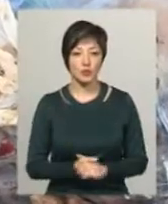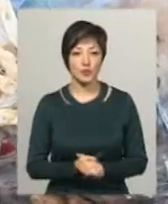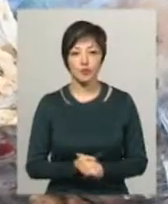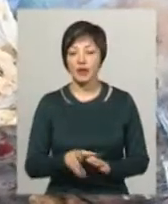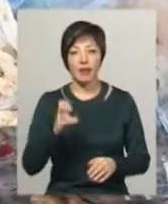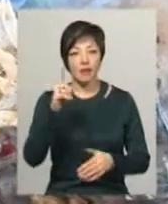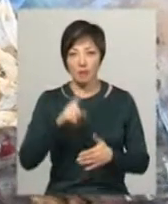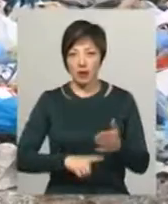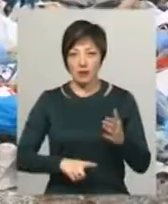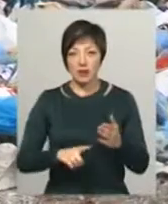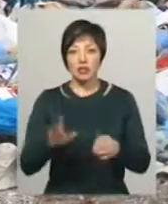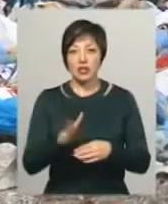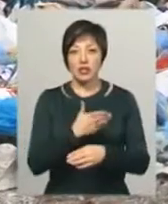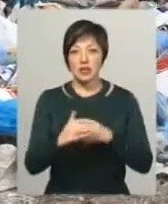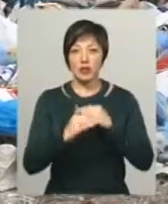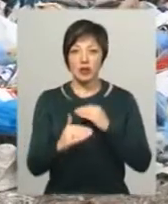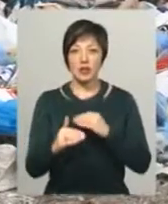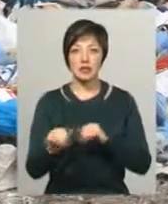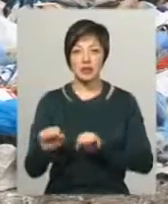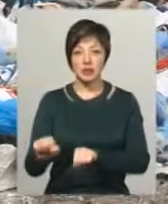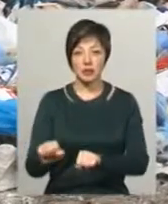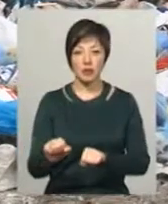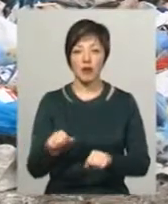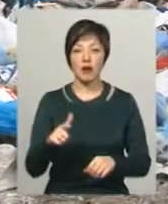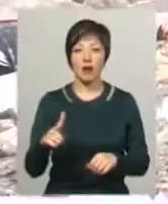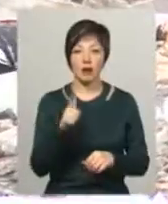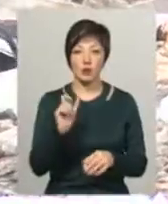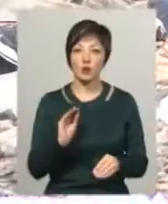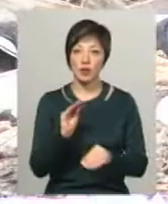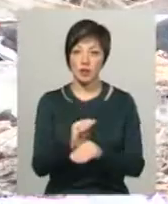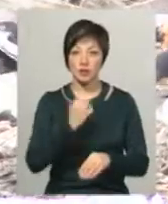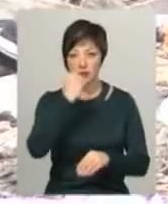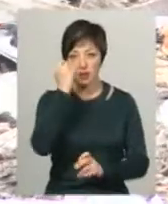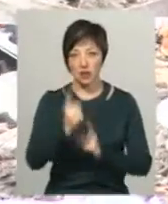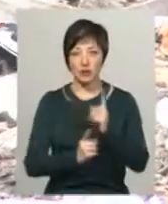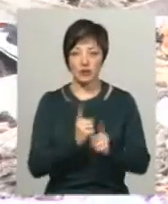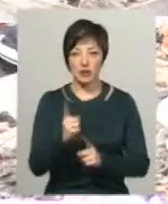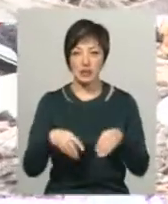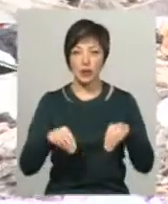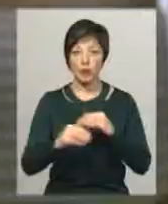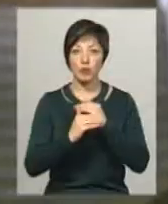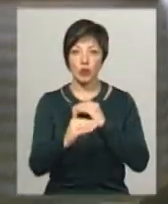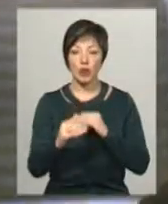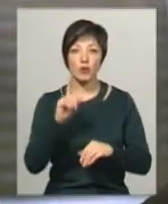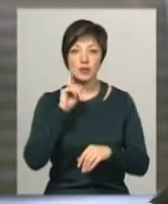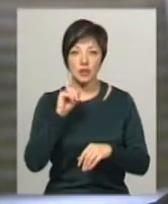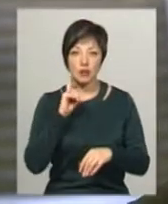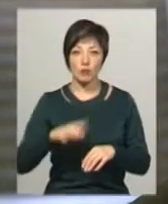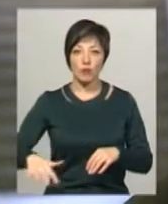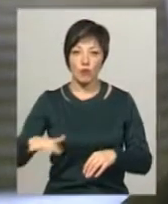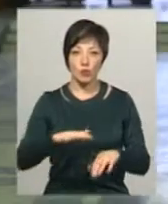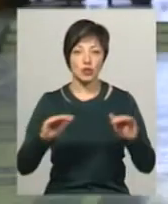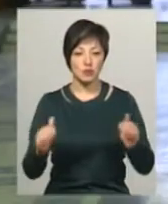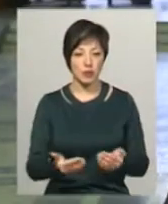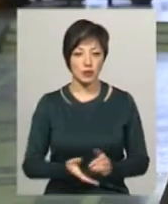невпевнений, що накриття частини полігону стримає викиди вуглекислого газу, то додає, завдяки рекультивації землі полігону озеленяться, а його площі